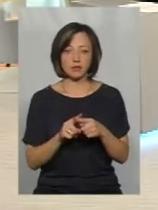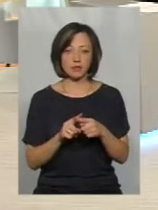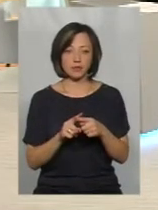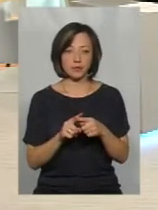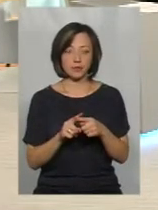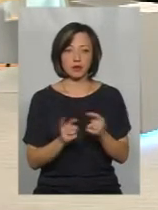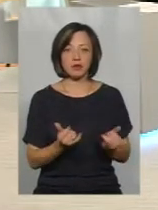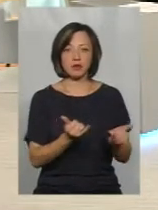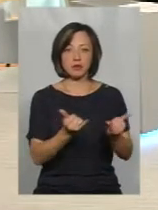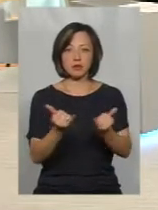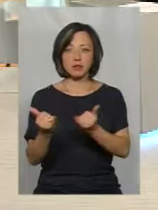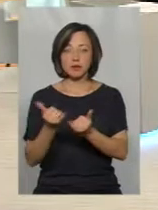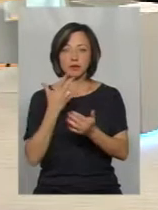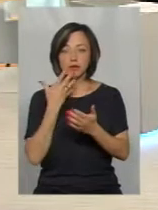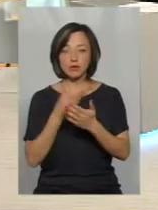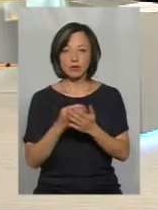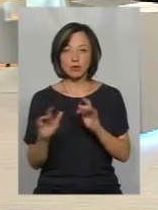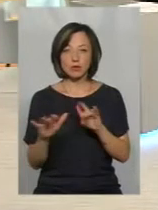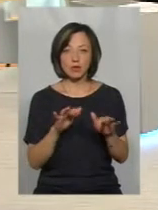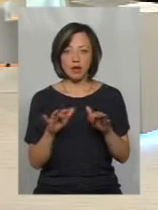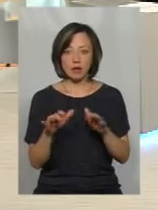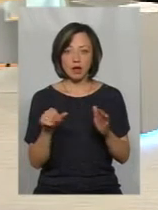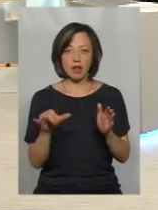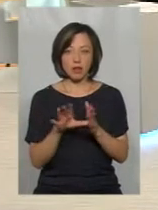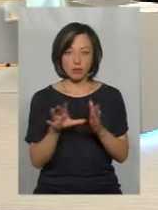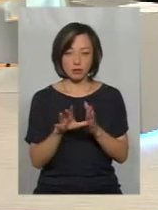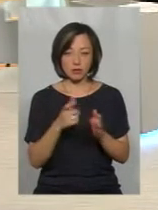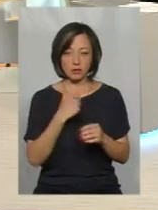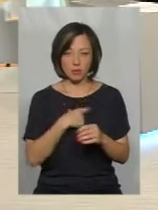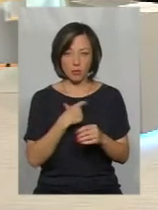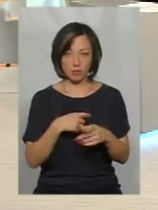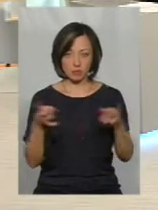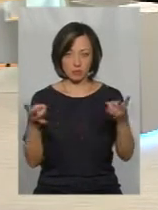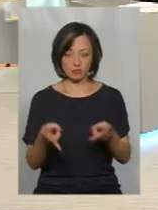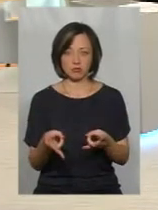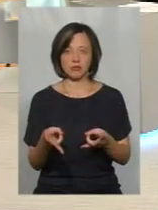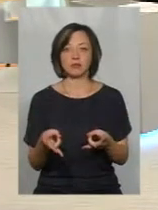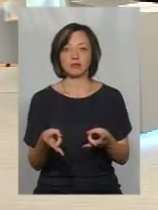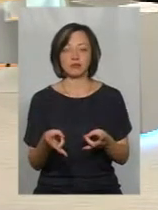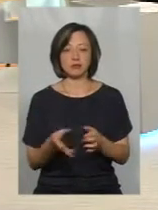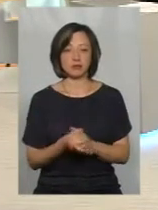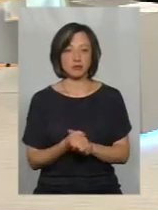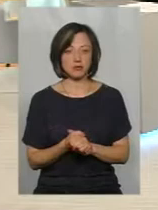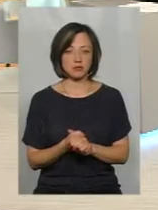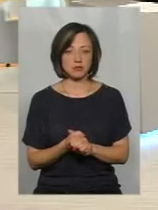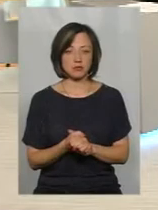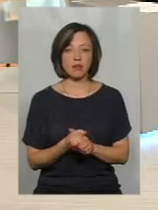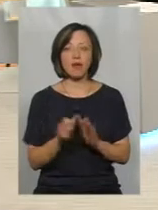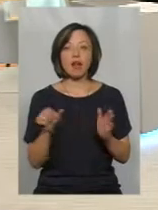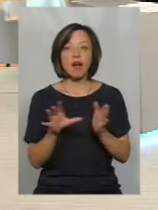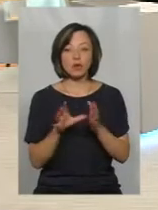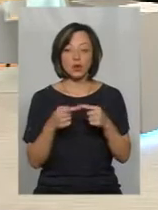буде забезпечувати свою діяльність електроенергією. А саме свої потреби в електроенергії,